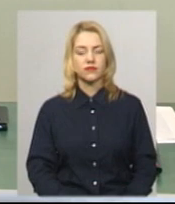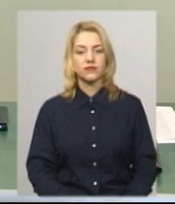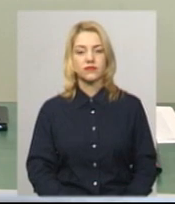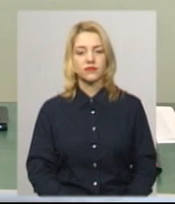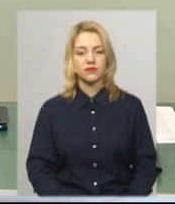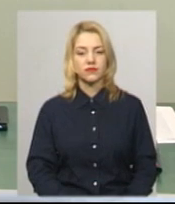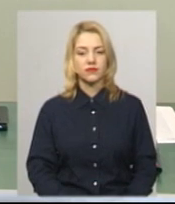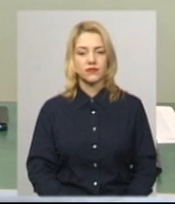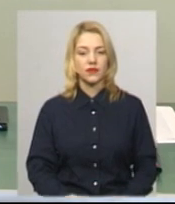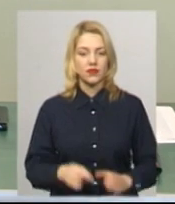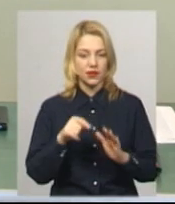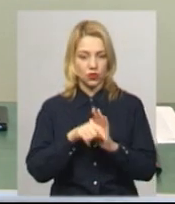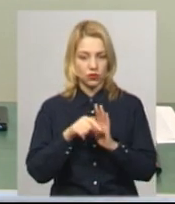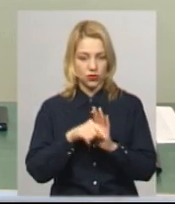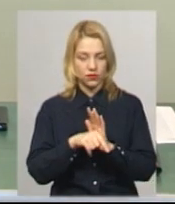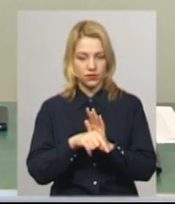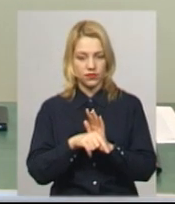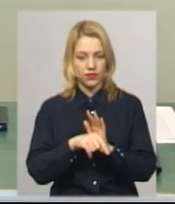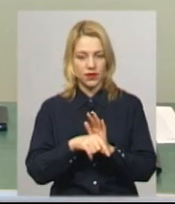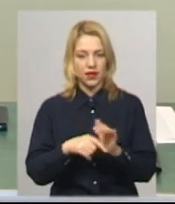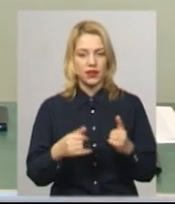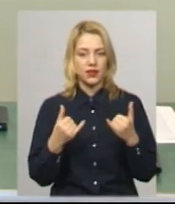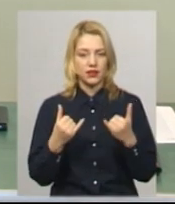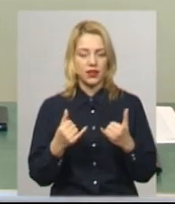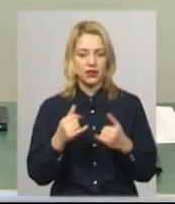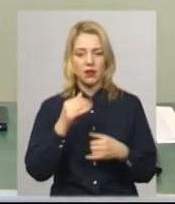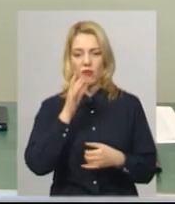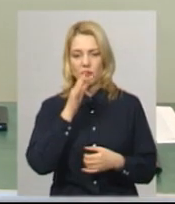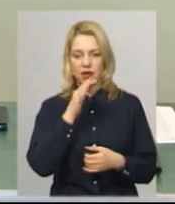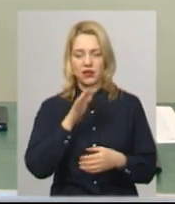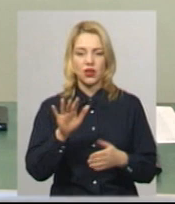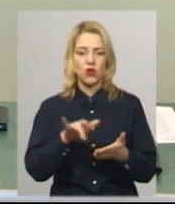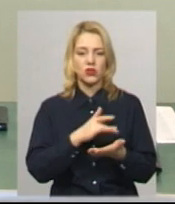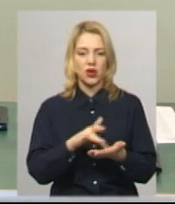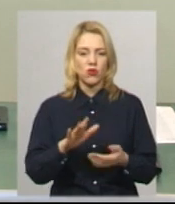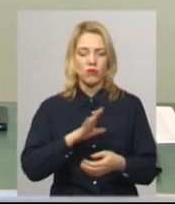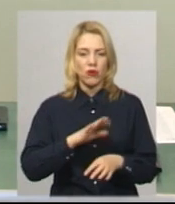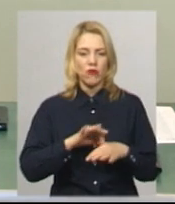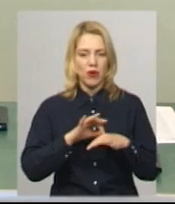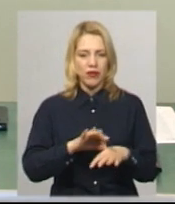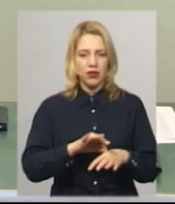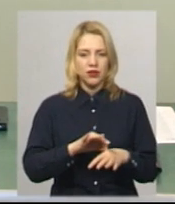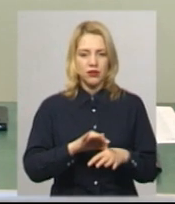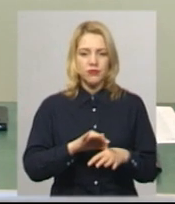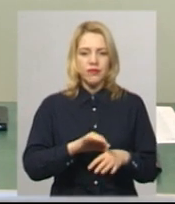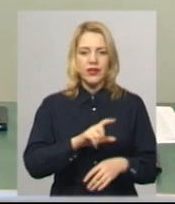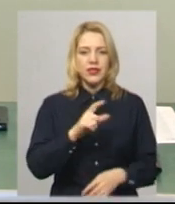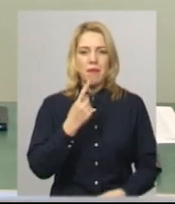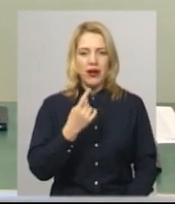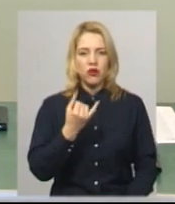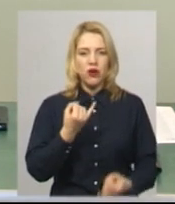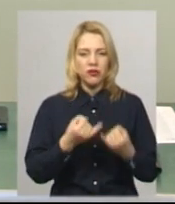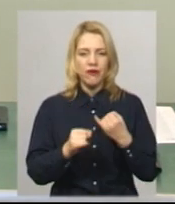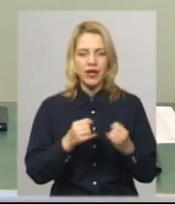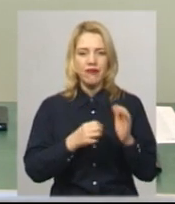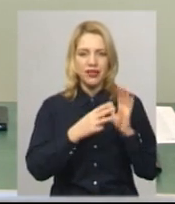Тобто, на даний момент розрахунок був проведений з 1 жовтня